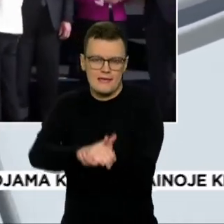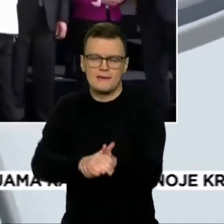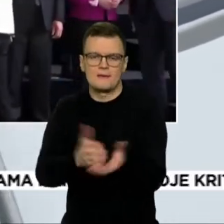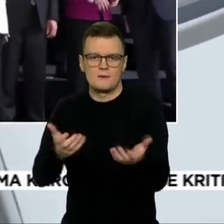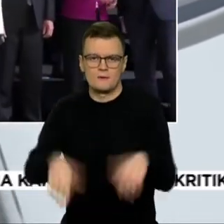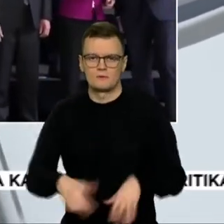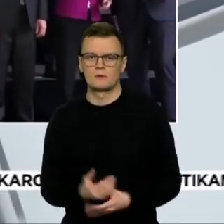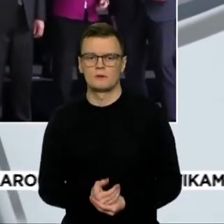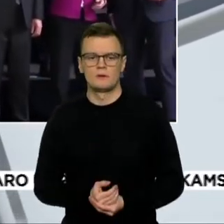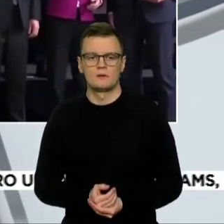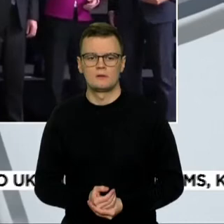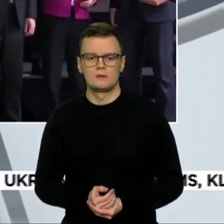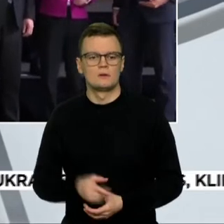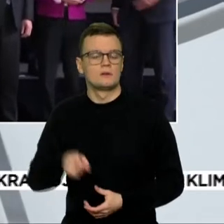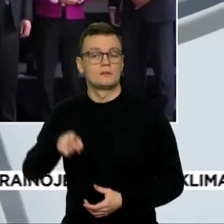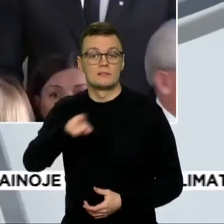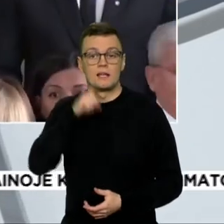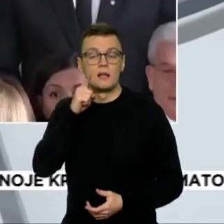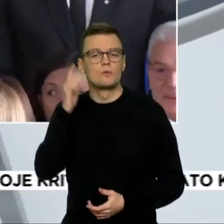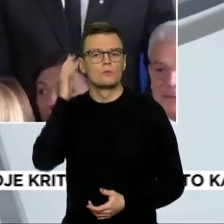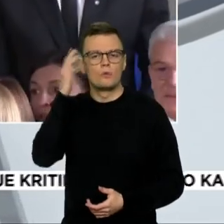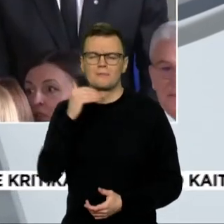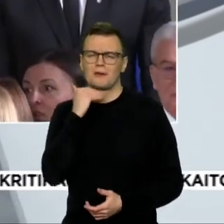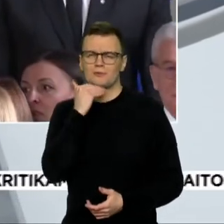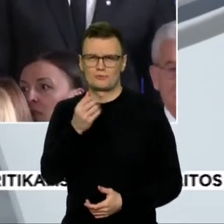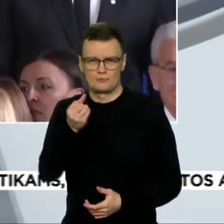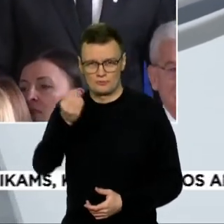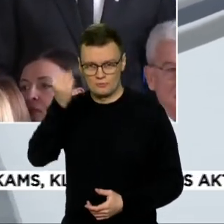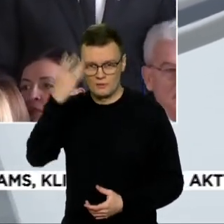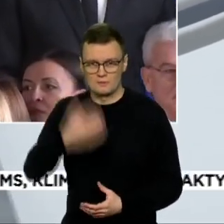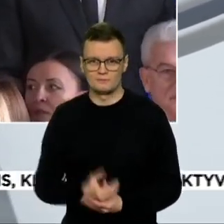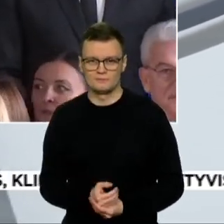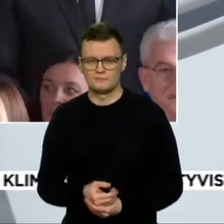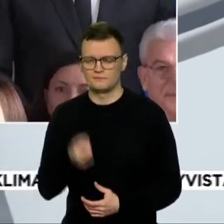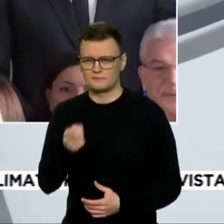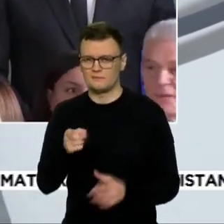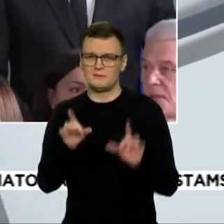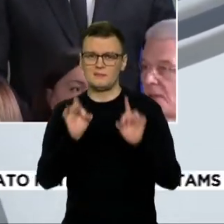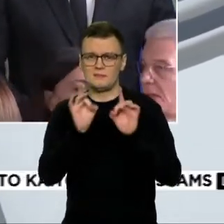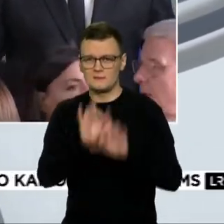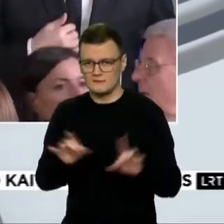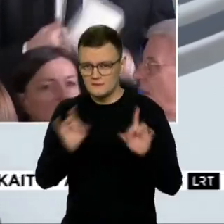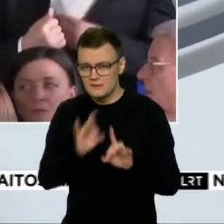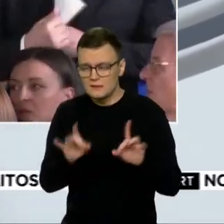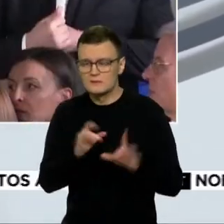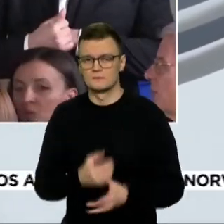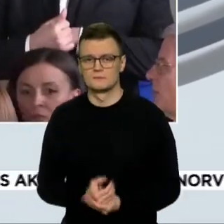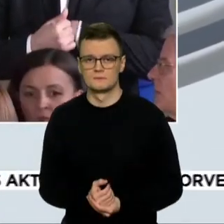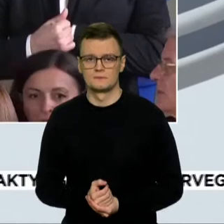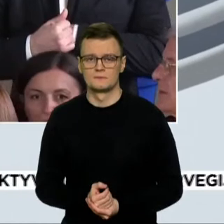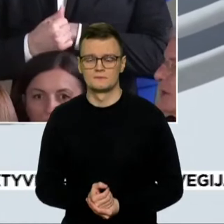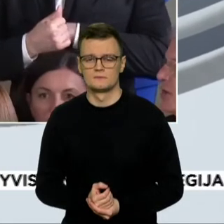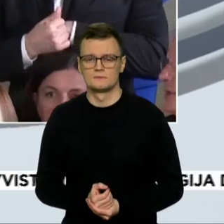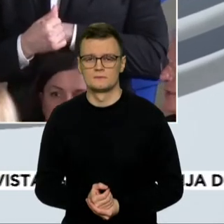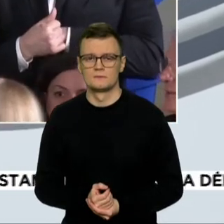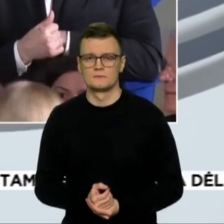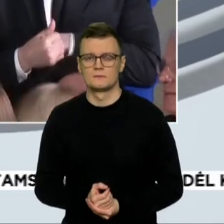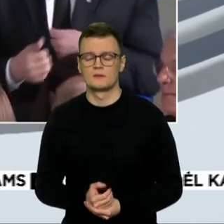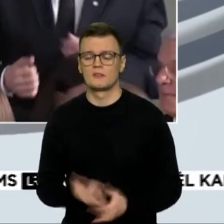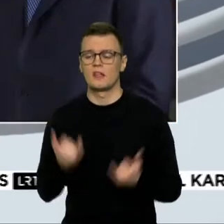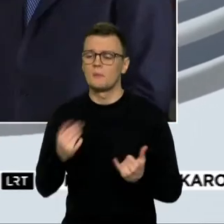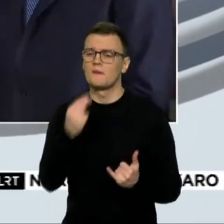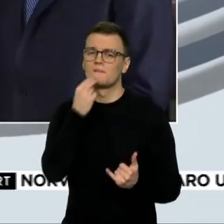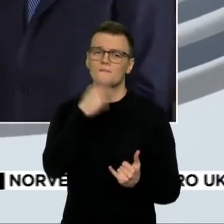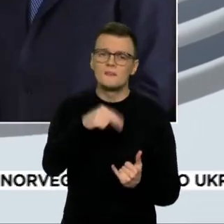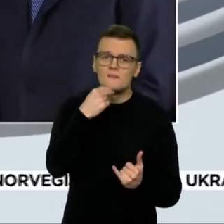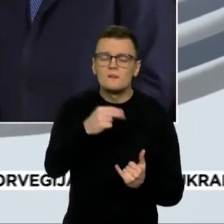Zelenskių aišku pozicija suprantama, jis kalbėjo, jis beje kalbėjo apie tai, kad nusikaltimai vykdomi šiuo metu ne tik